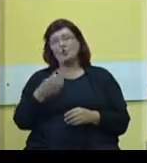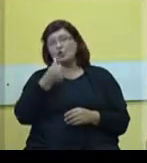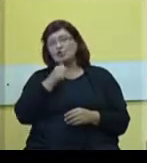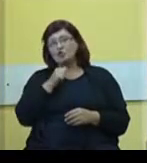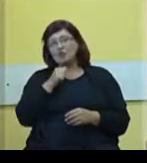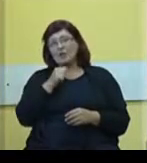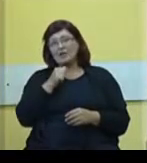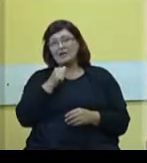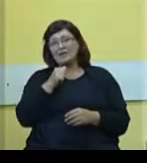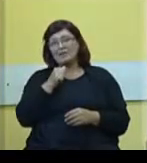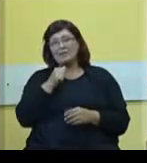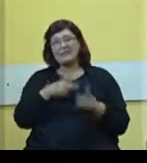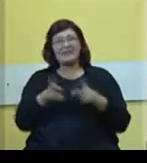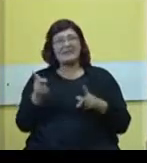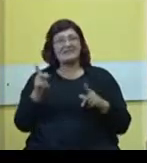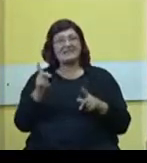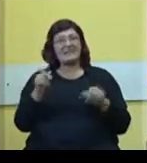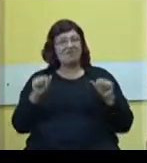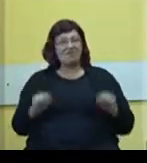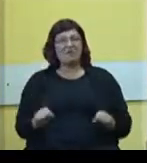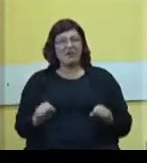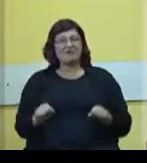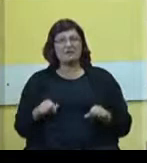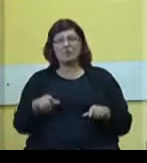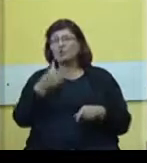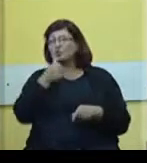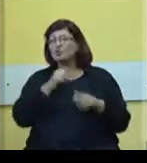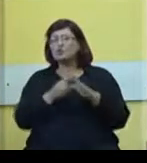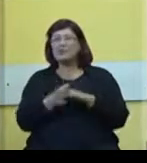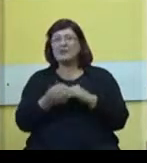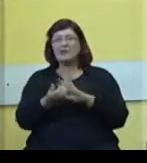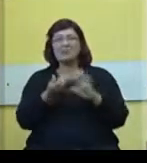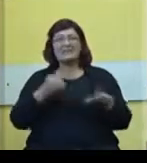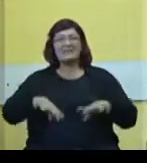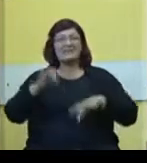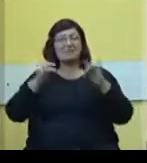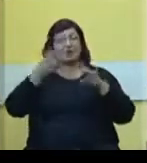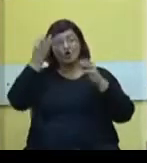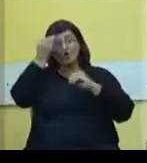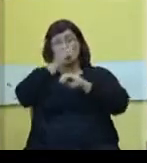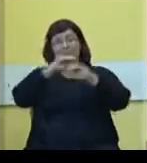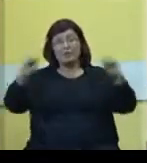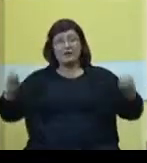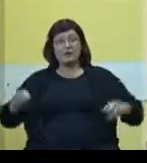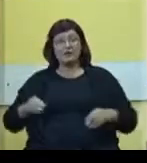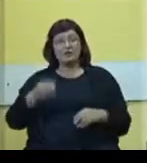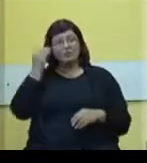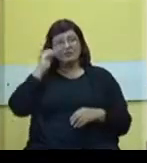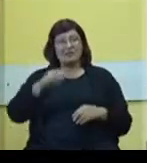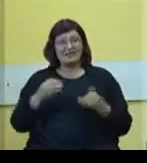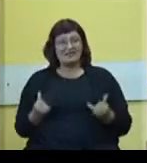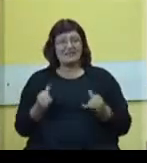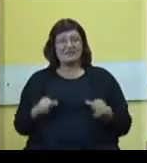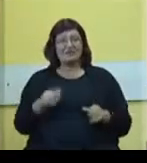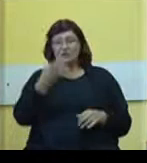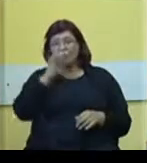kreacija vlasti, ono što su realizacije predizbornih obećanja, ono po čemu je aktuelna vlast bolja